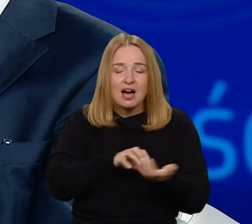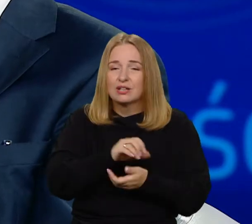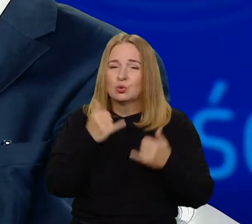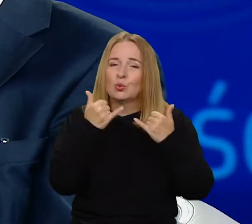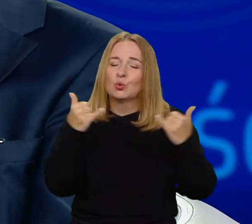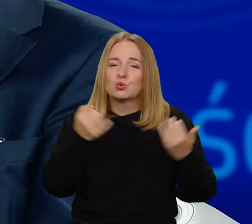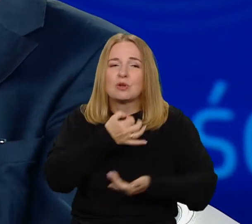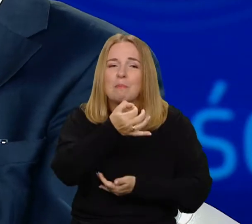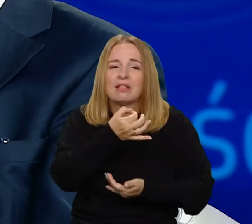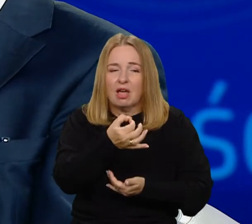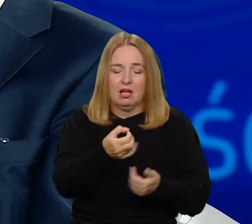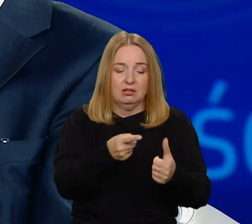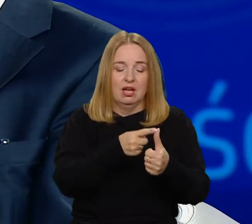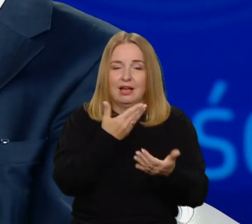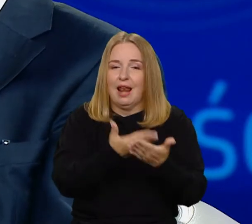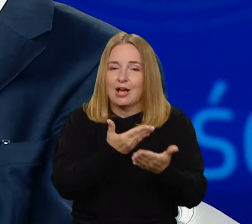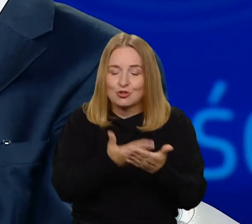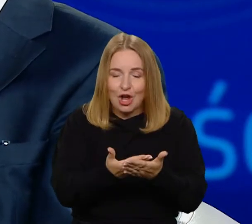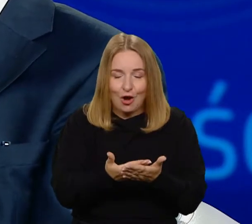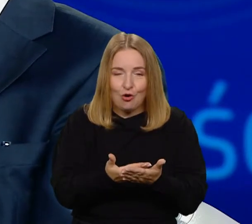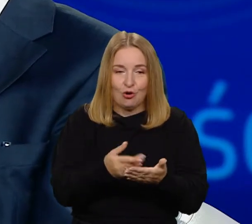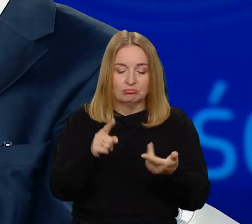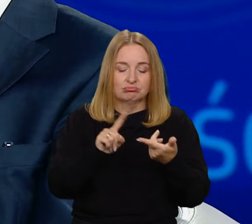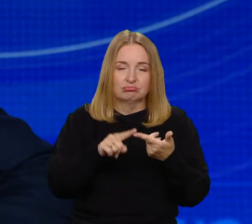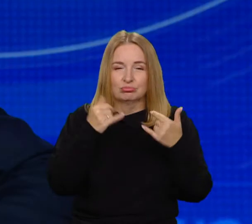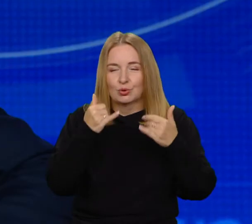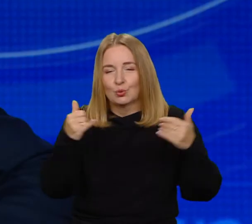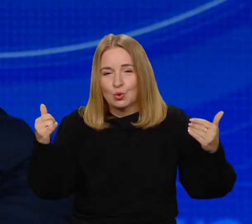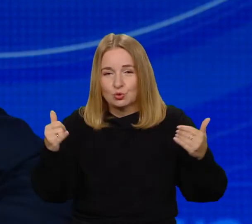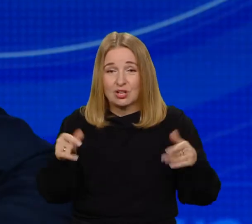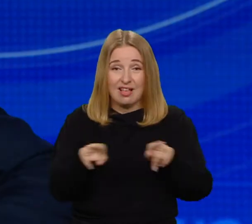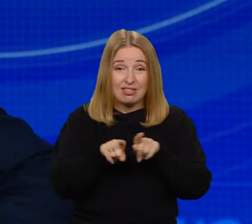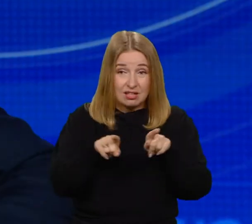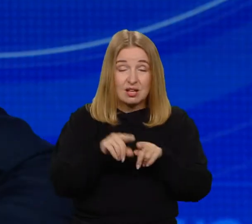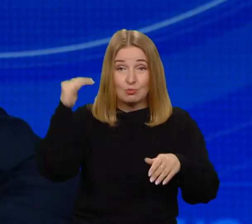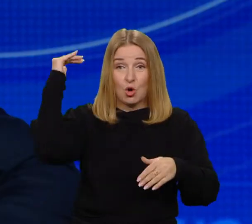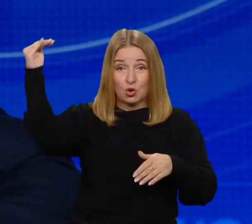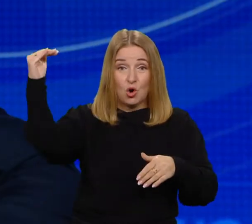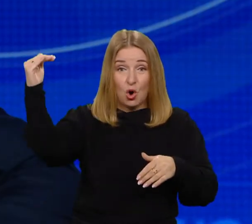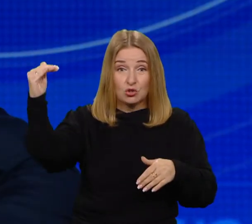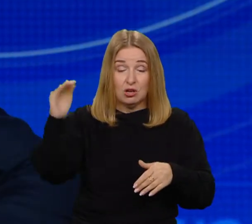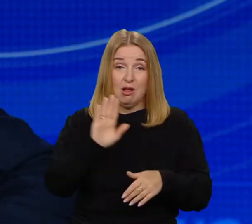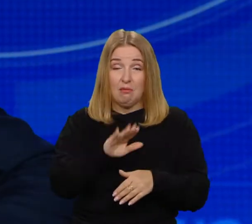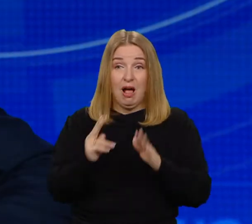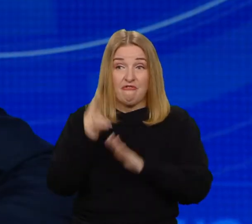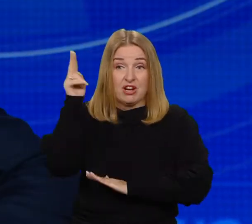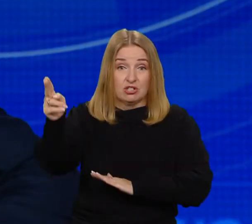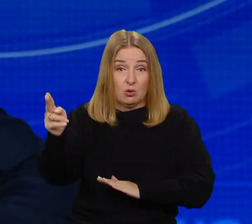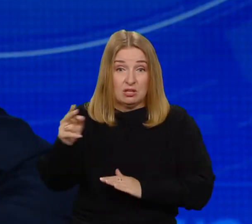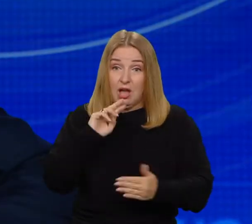typu dlaczego. I myślę, że nawet dorośli, dobrze wykształceni ludzie nie potrafiliby na te pytania odpowiedzieć.